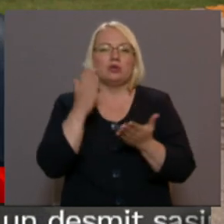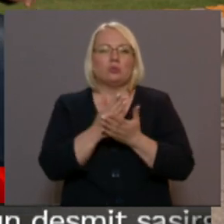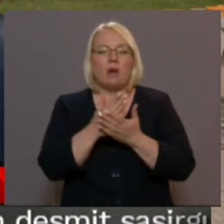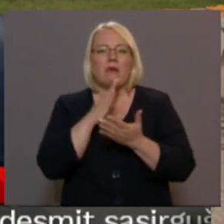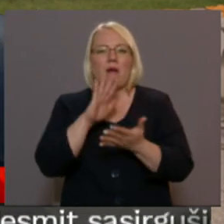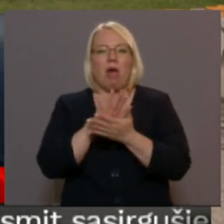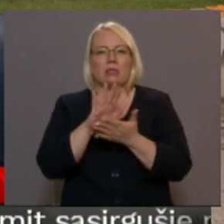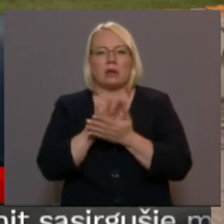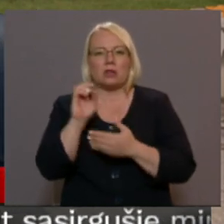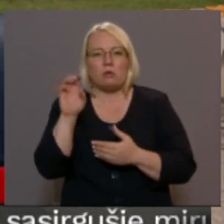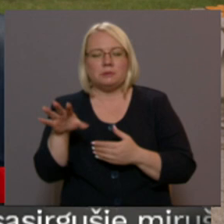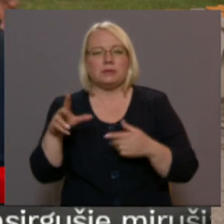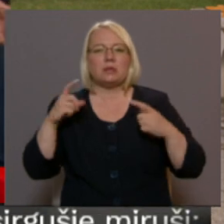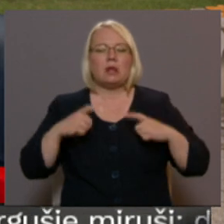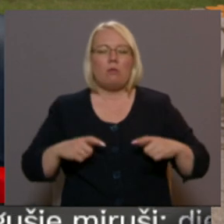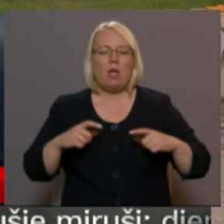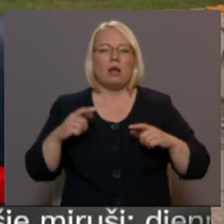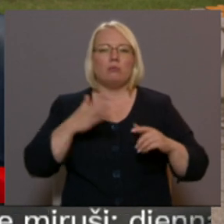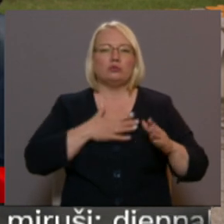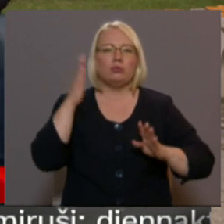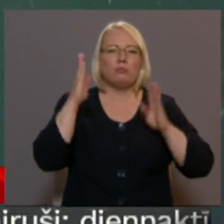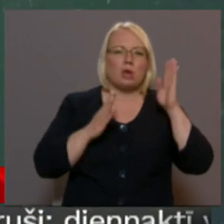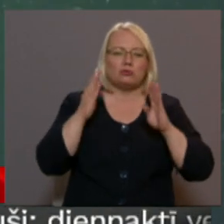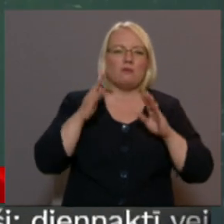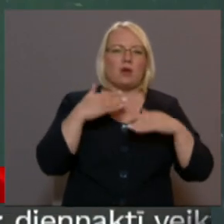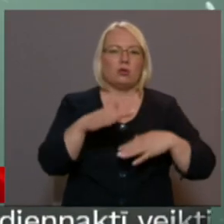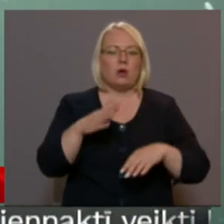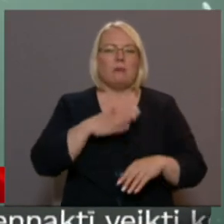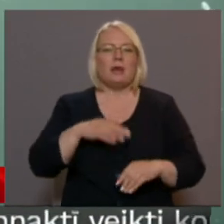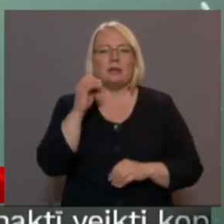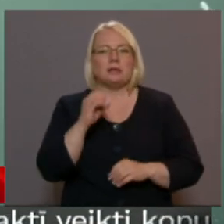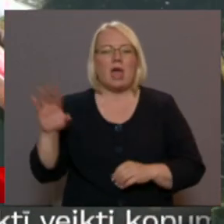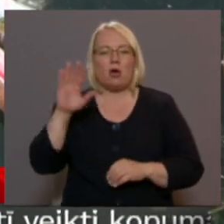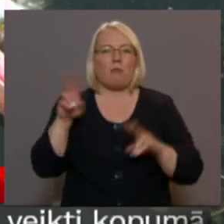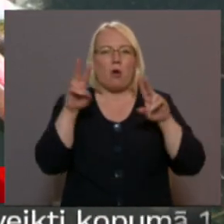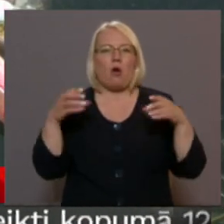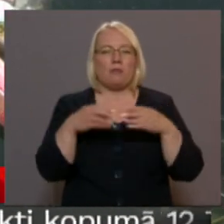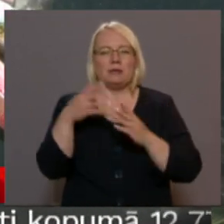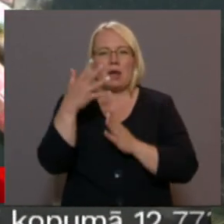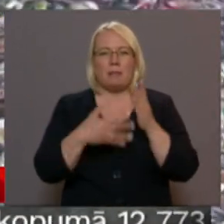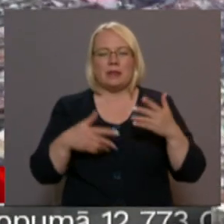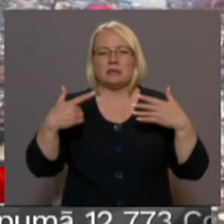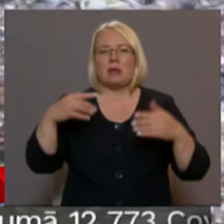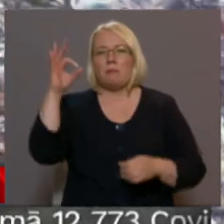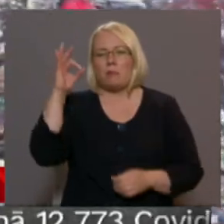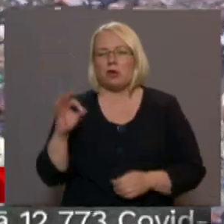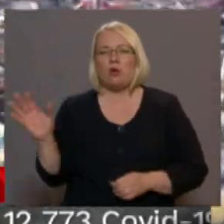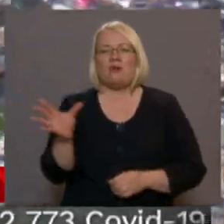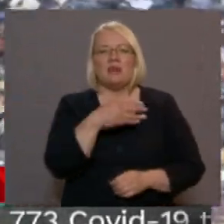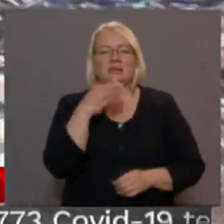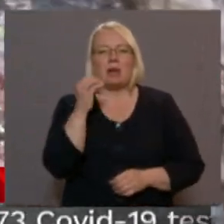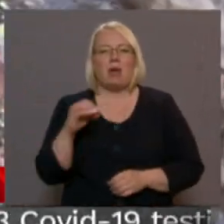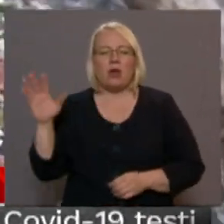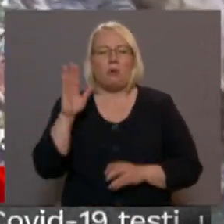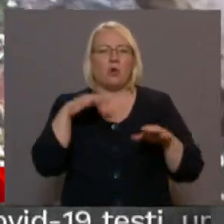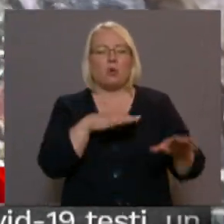atkritumos, jaunākajā – mūsu mežos vai jūrās. Pēc Eiropas komisijas aplaisēm vairāk nekā 70% no visiem Eiropas